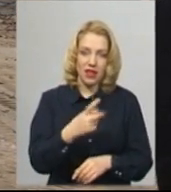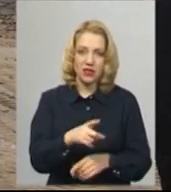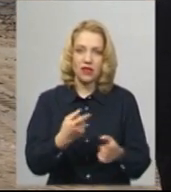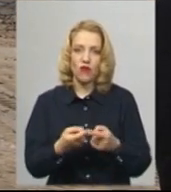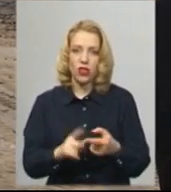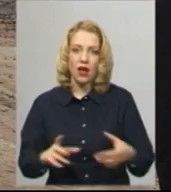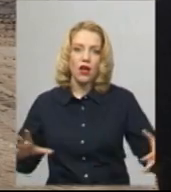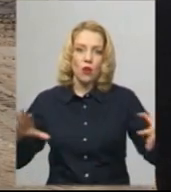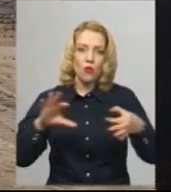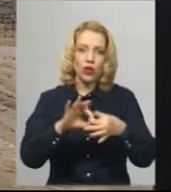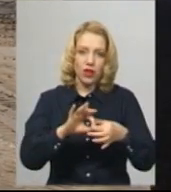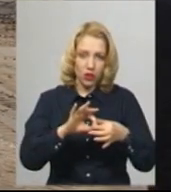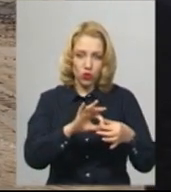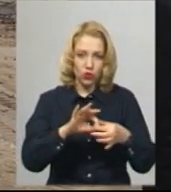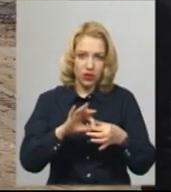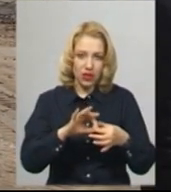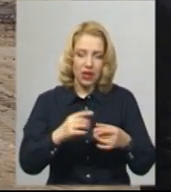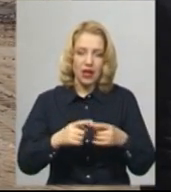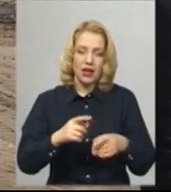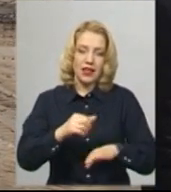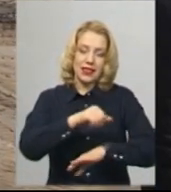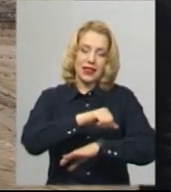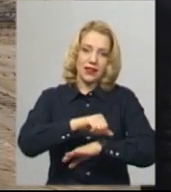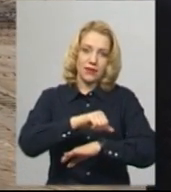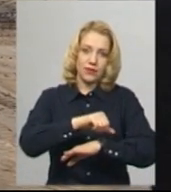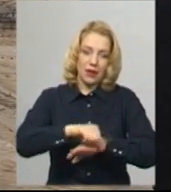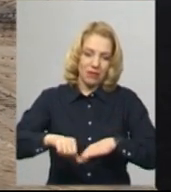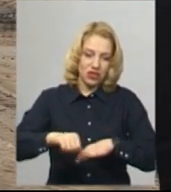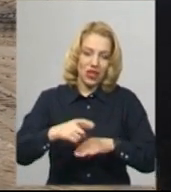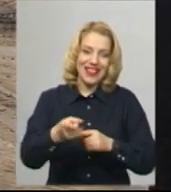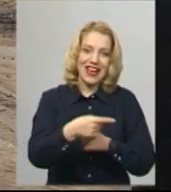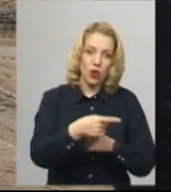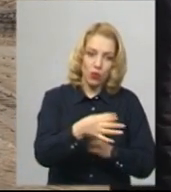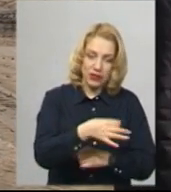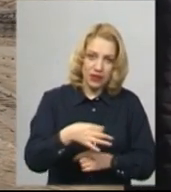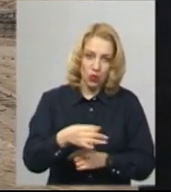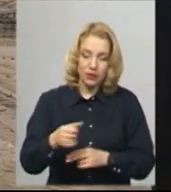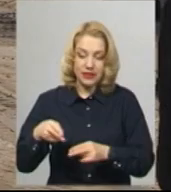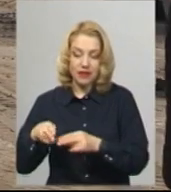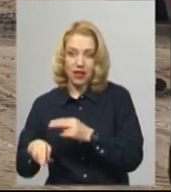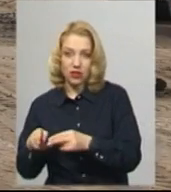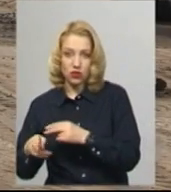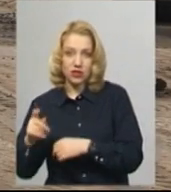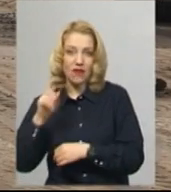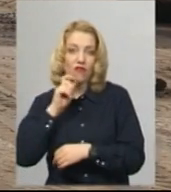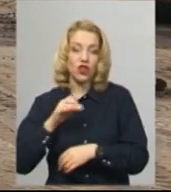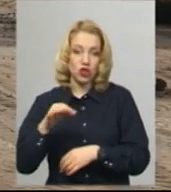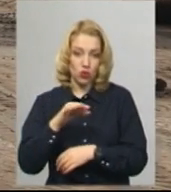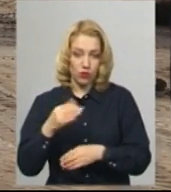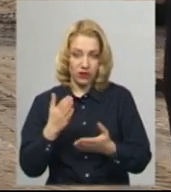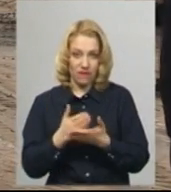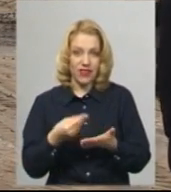починається на межі Тернопільської області, закінчується Вінницька область, є фінансування, і